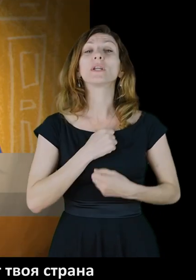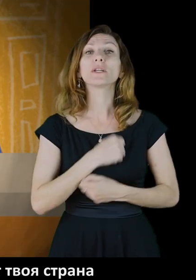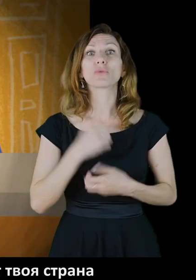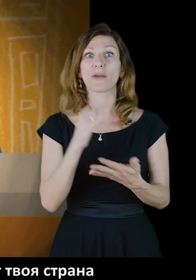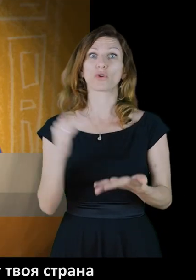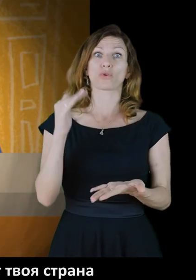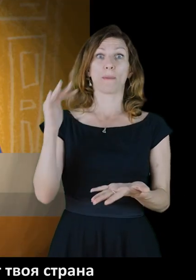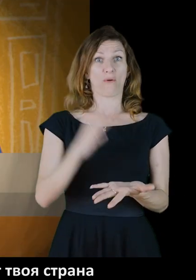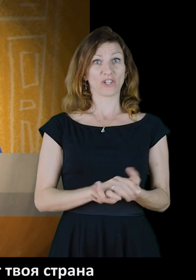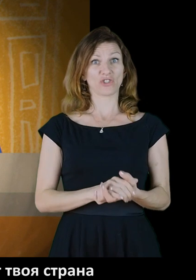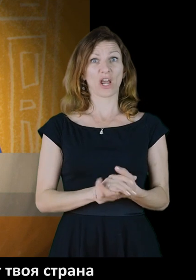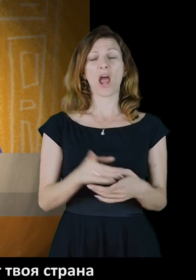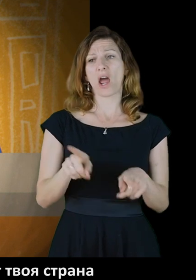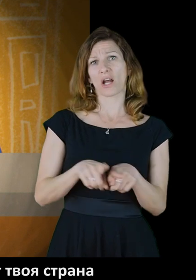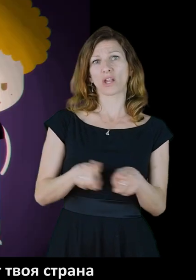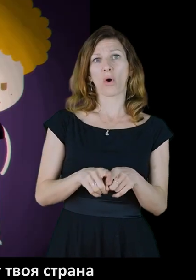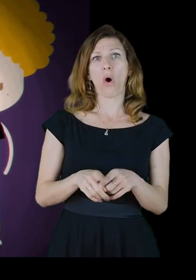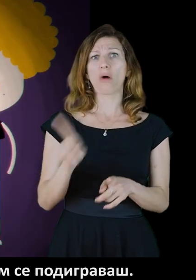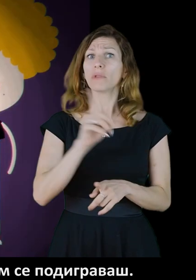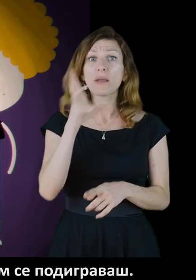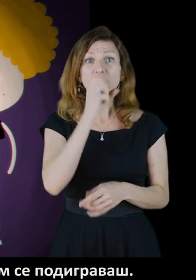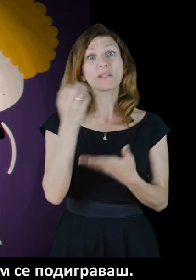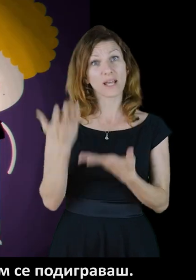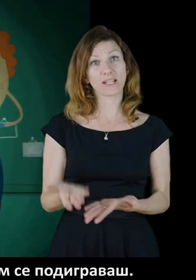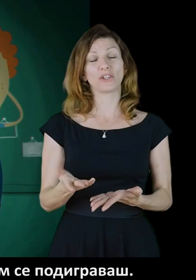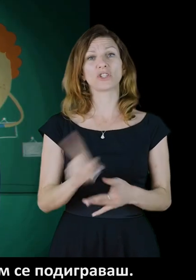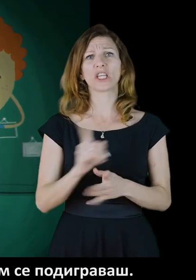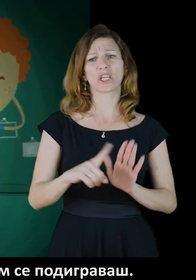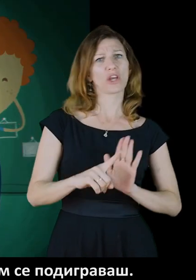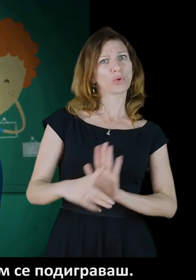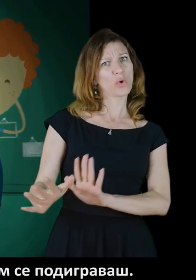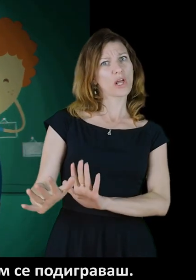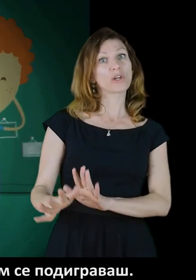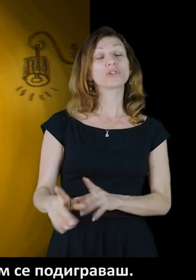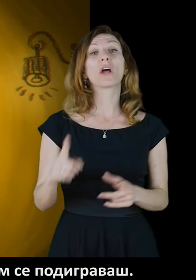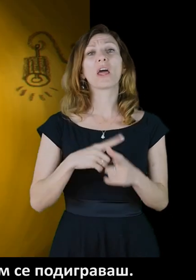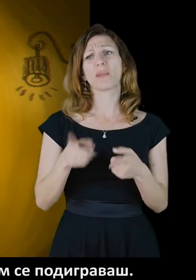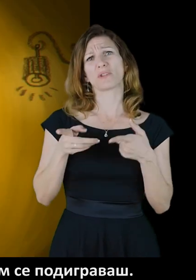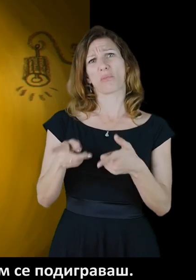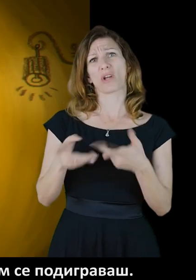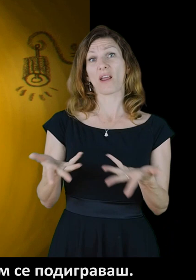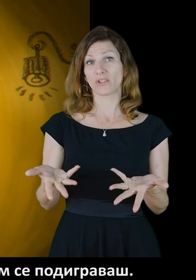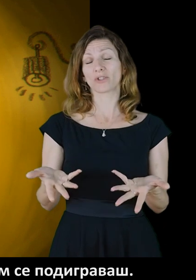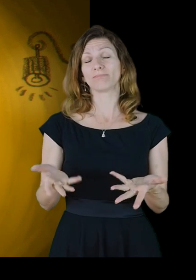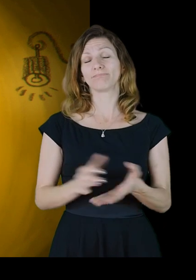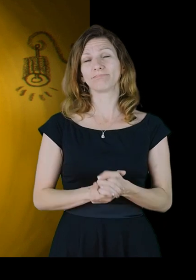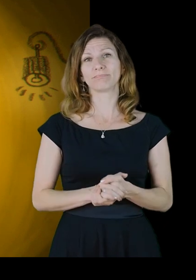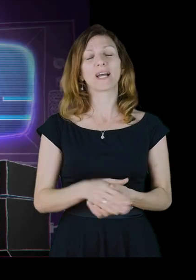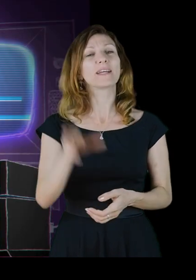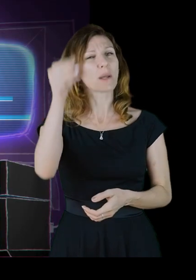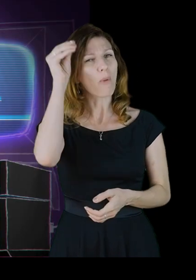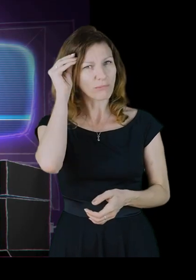ако не ги затрудняваш още повече, като не им се сърдиш, не ги игнорираш и не им се подиграваш.